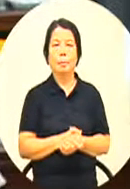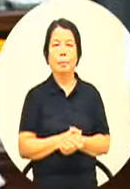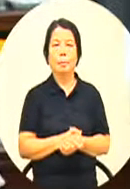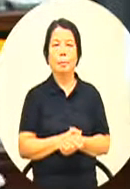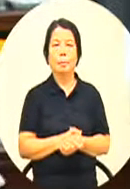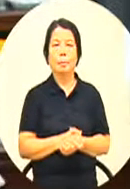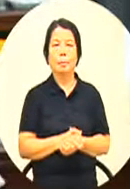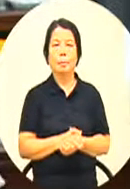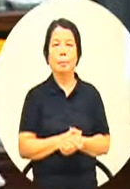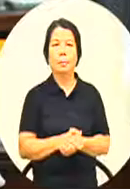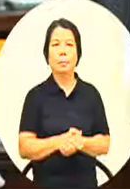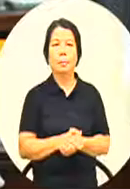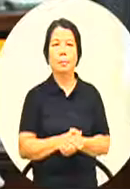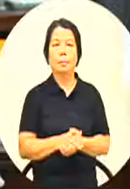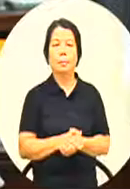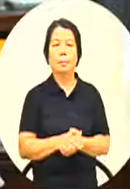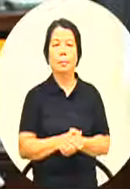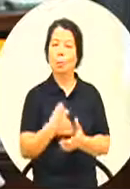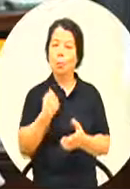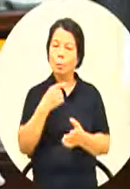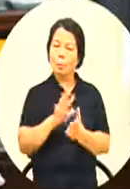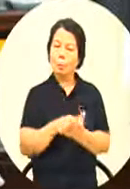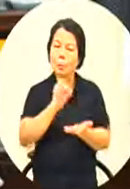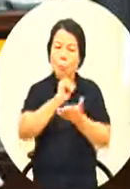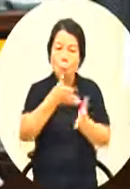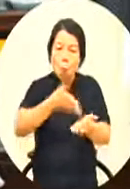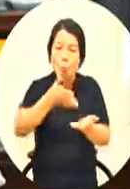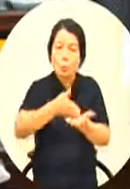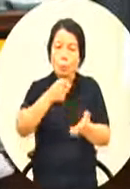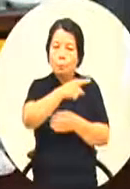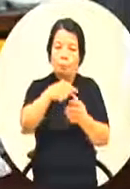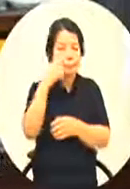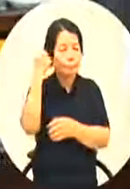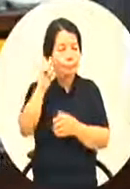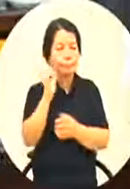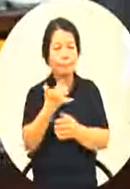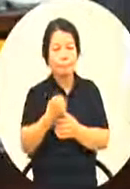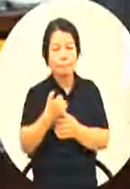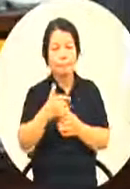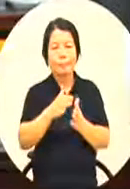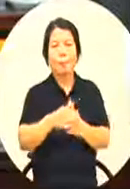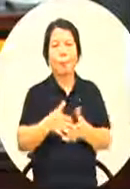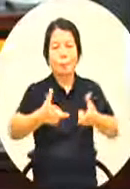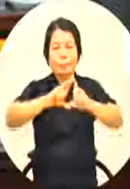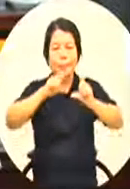只是天天好玩而已还是觉得也不错还是说要翻转请校长可以答复